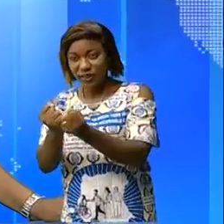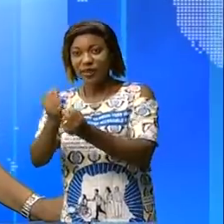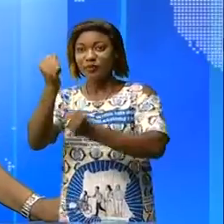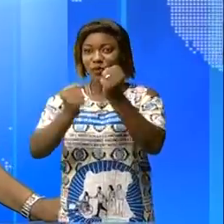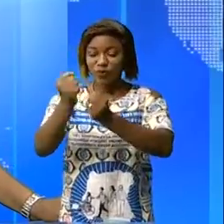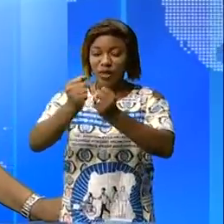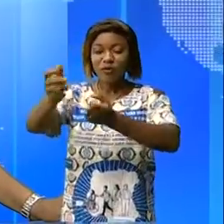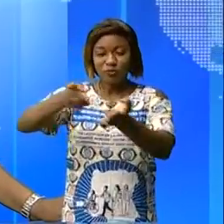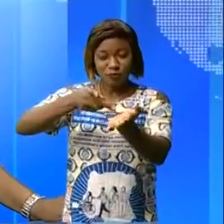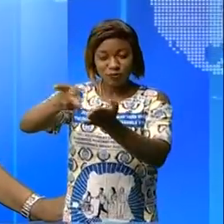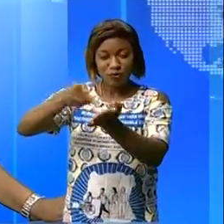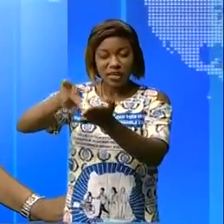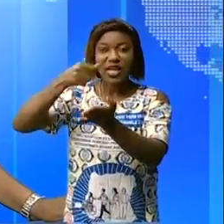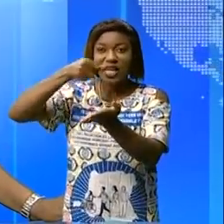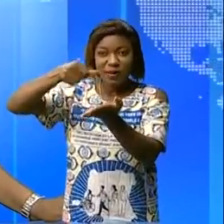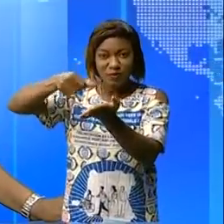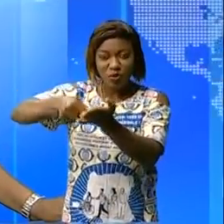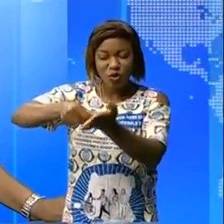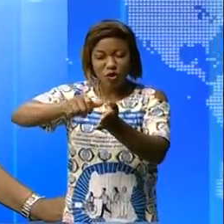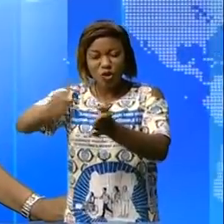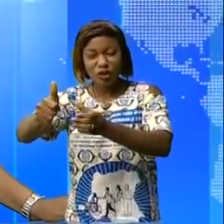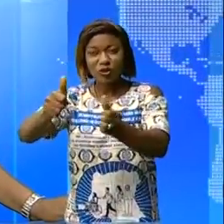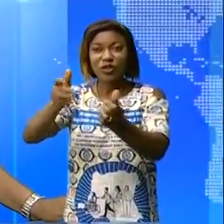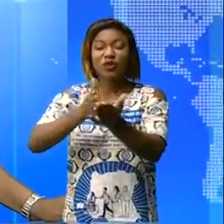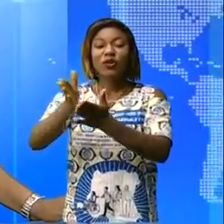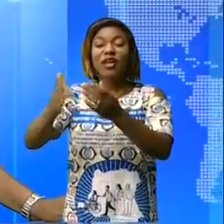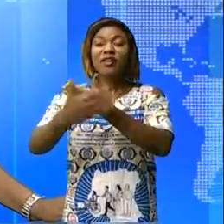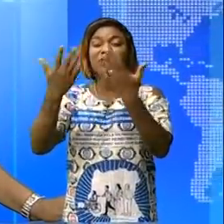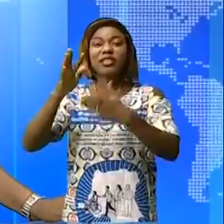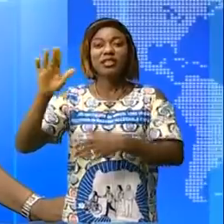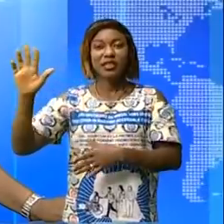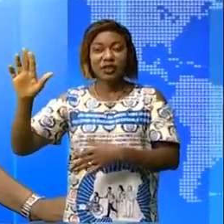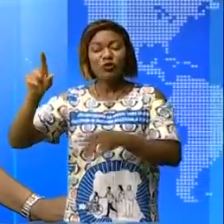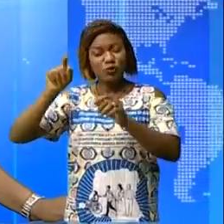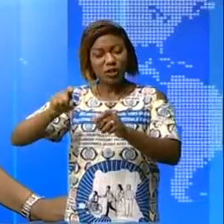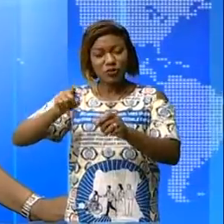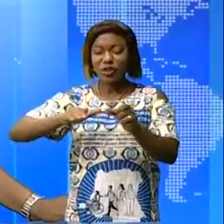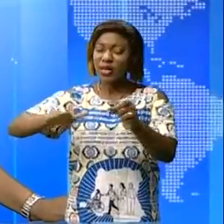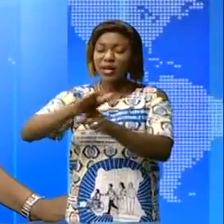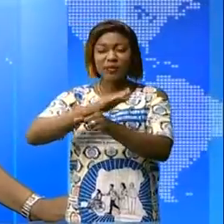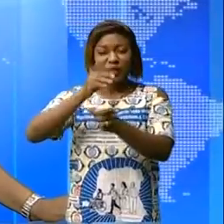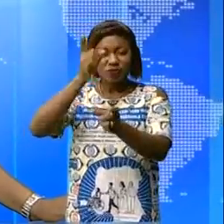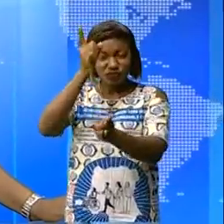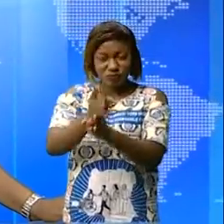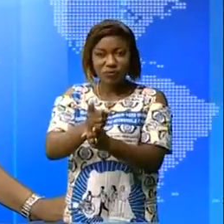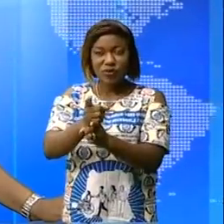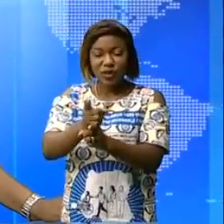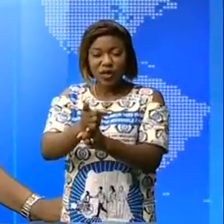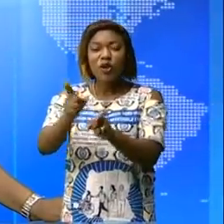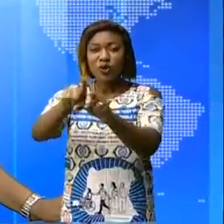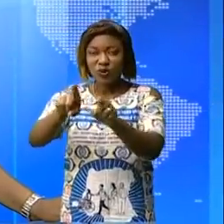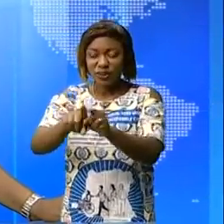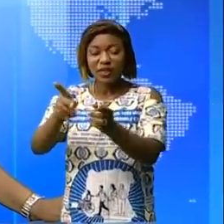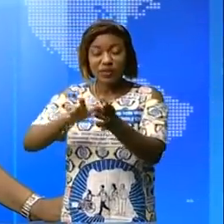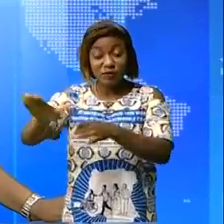taxes redevances et autres droits dus à la ville de Kinshasa de remplir correctement et sereinement